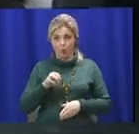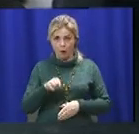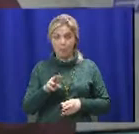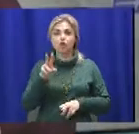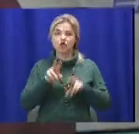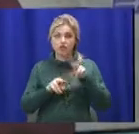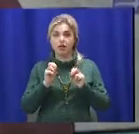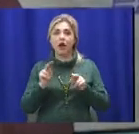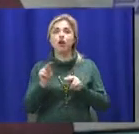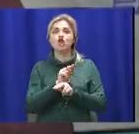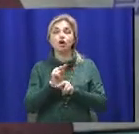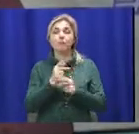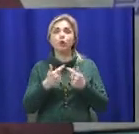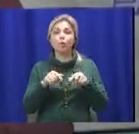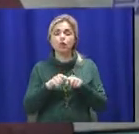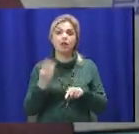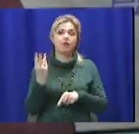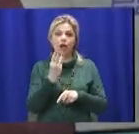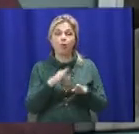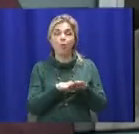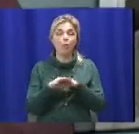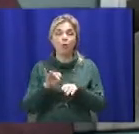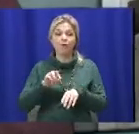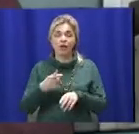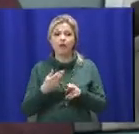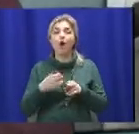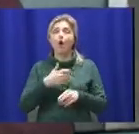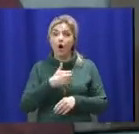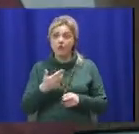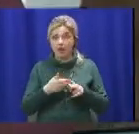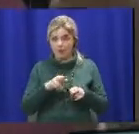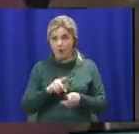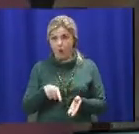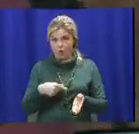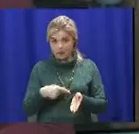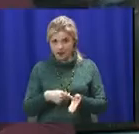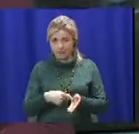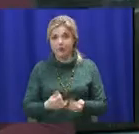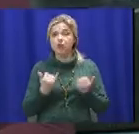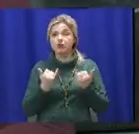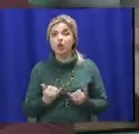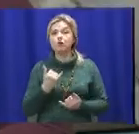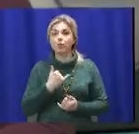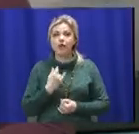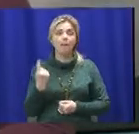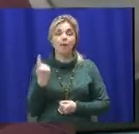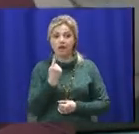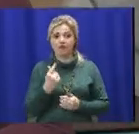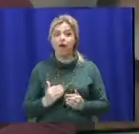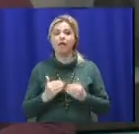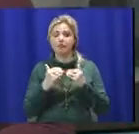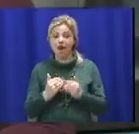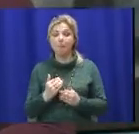теж літературими учрежденнями третєго уровня, хоча це, ну, городські больноці. Ну, у нас зараз перший етап – це первина ламка. Так,